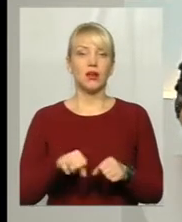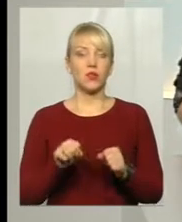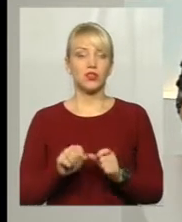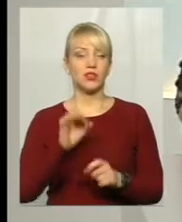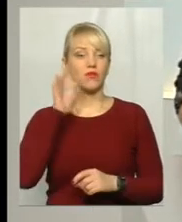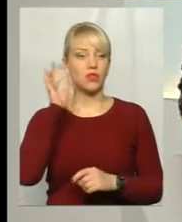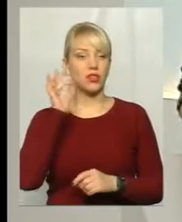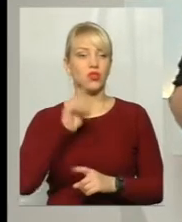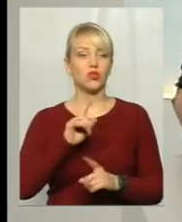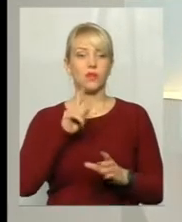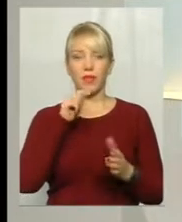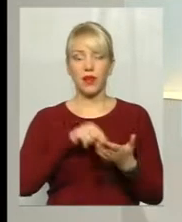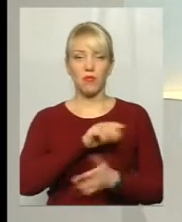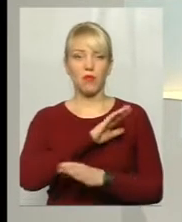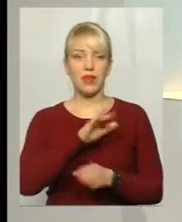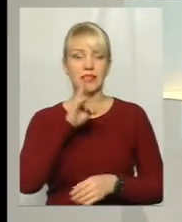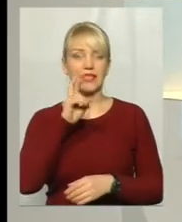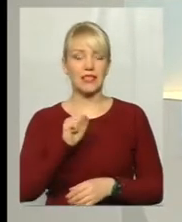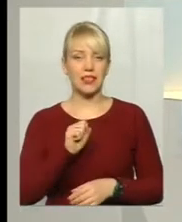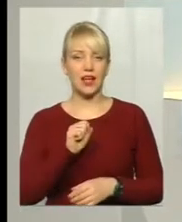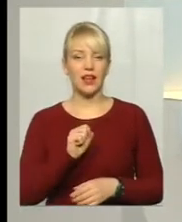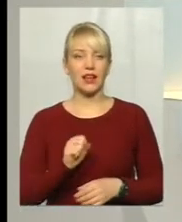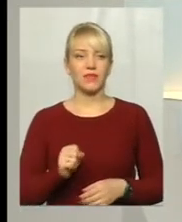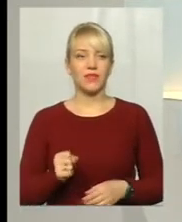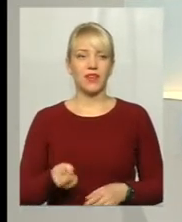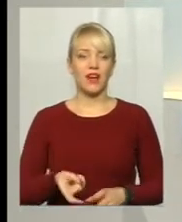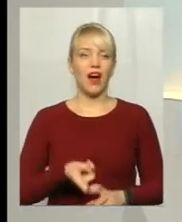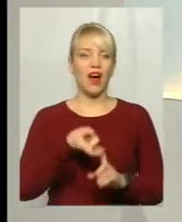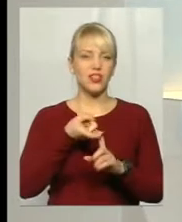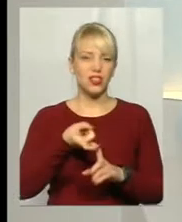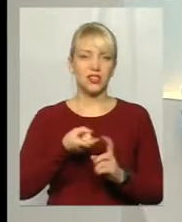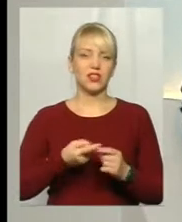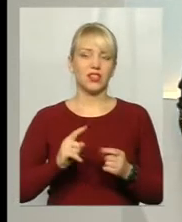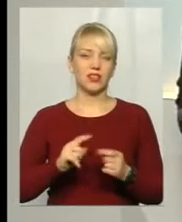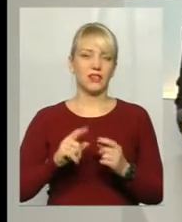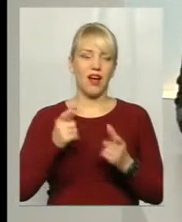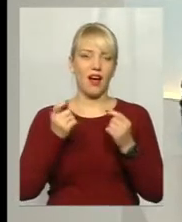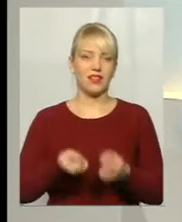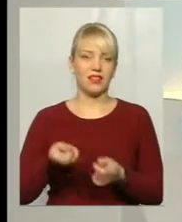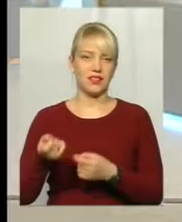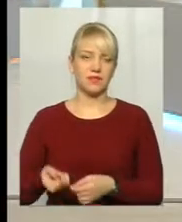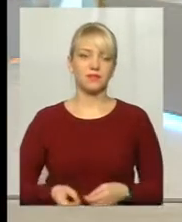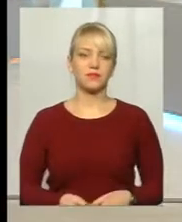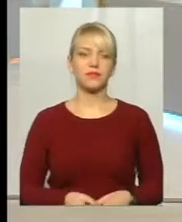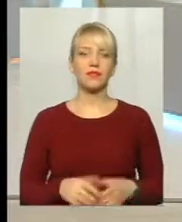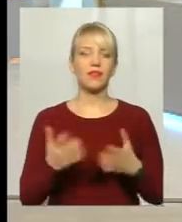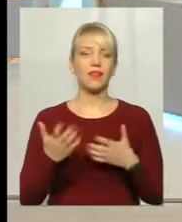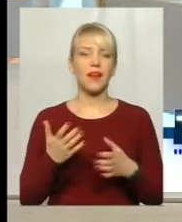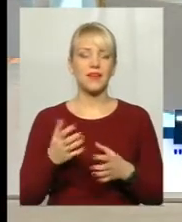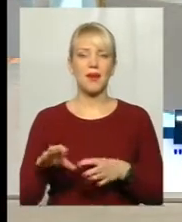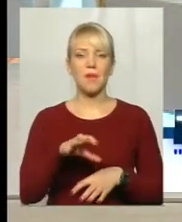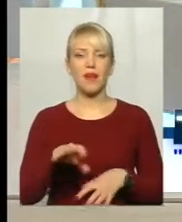щоб не попастись на гачки знижок та акцій. А ми починаємо. Отож, які маніпуляції